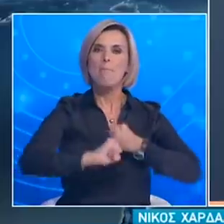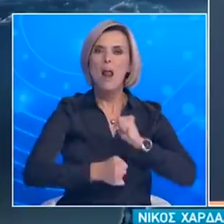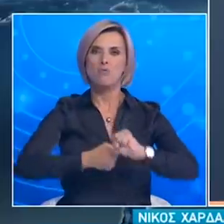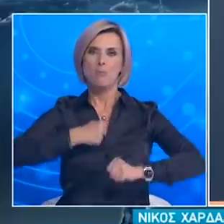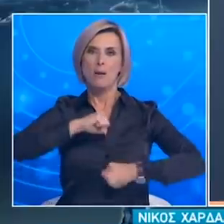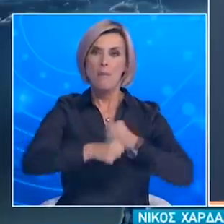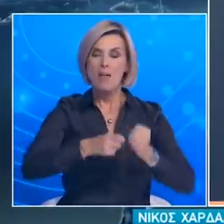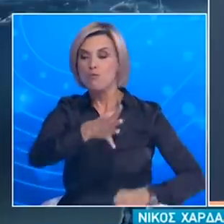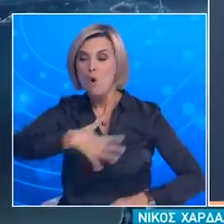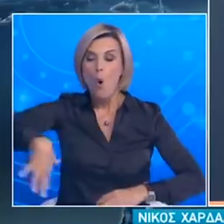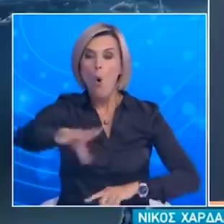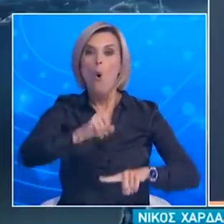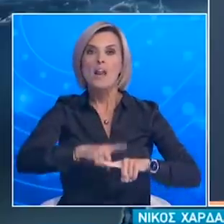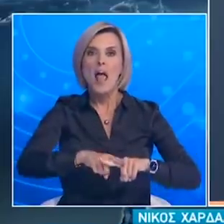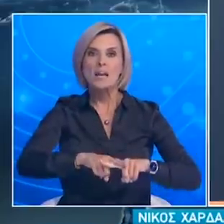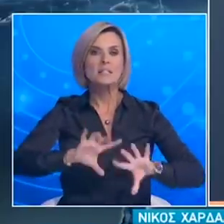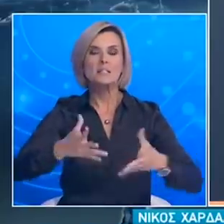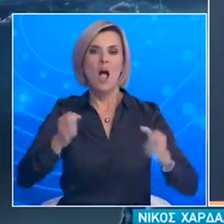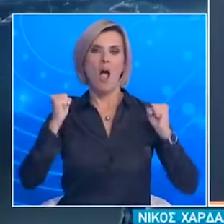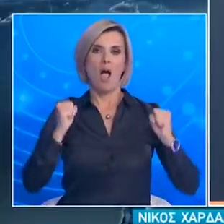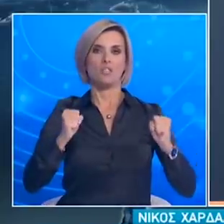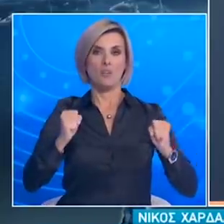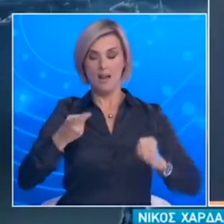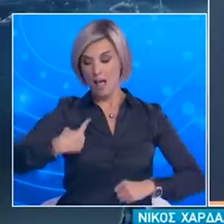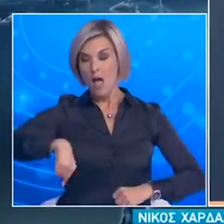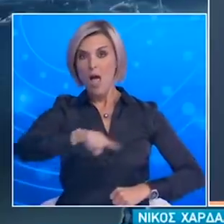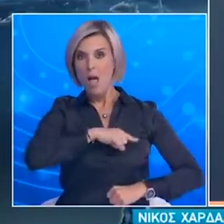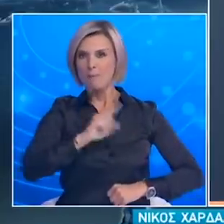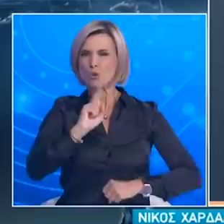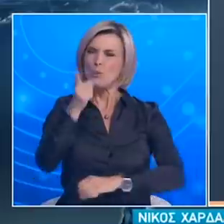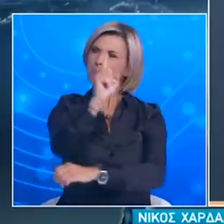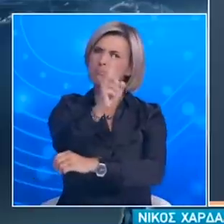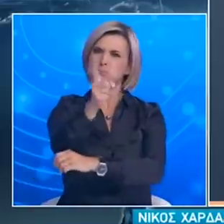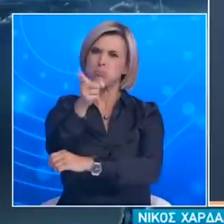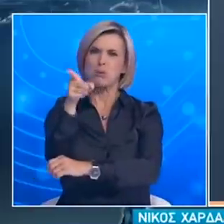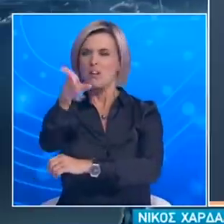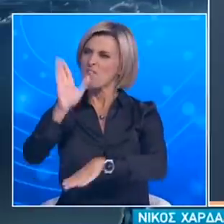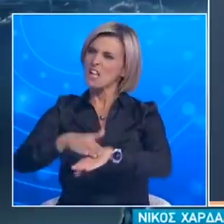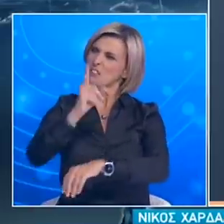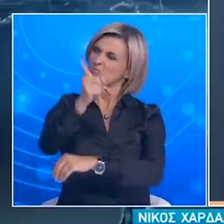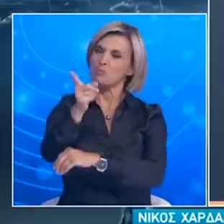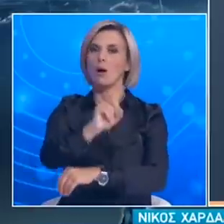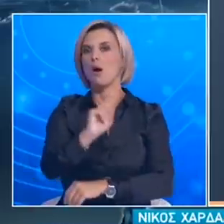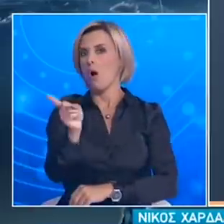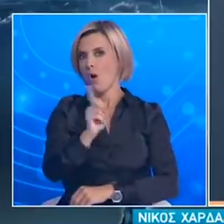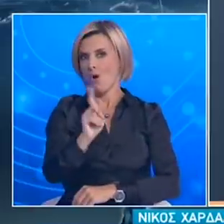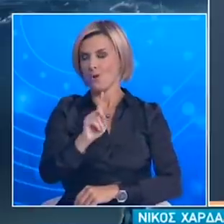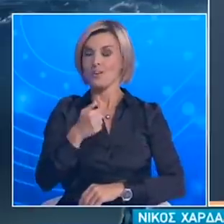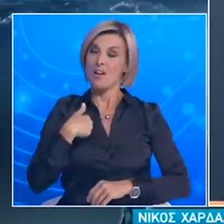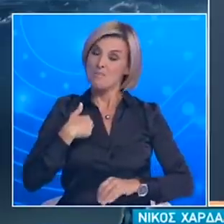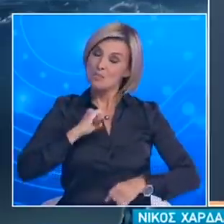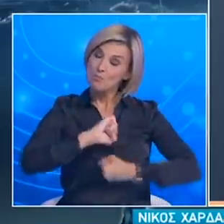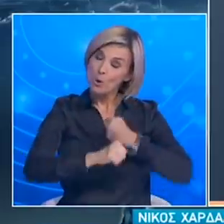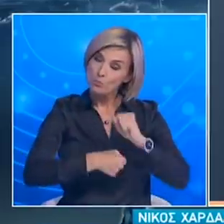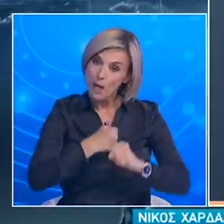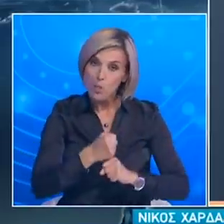Ώστε οι Έλληνες πολίτες να μένουν ασφαλείς Είμαστε εδώ όχι για να κρουνάμε το δάχτυλο Σου οποιονδήποτε Απλά και μόνο είμαστε